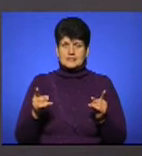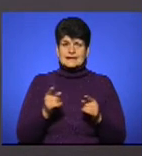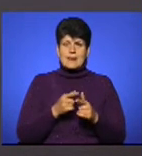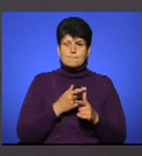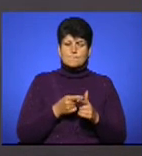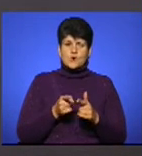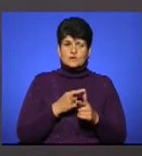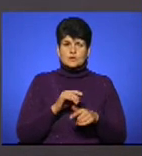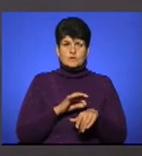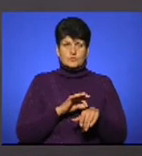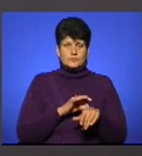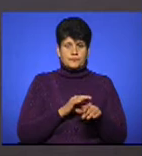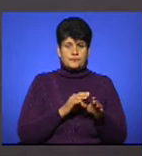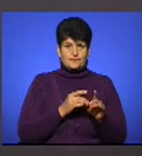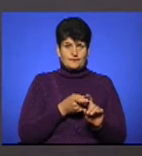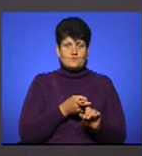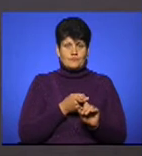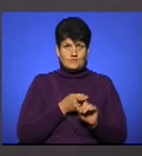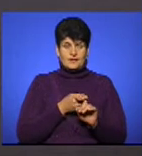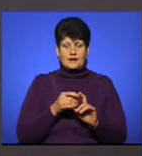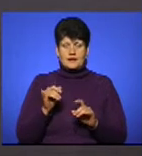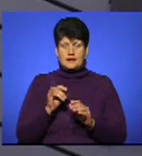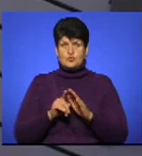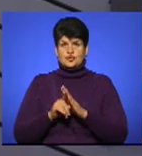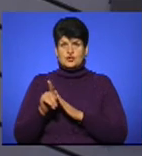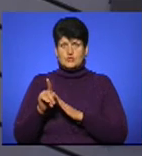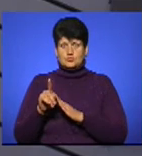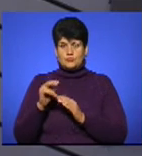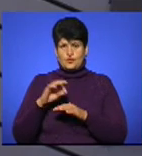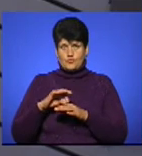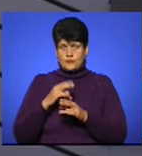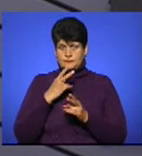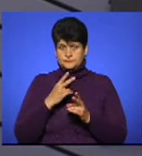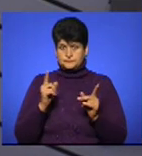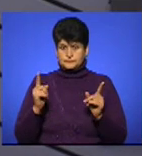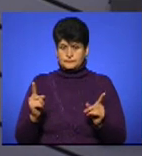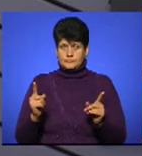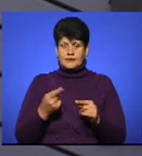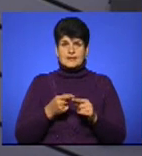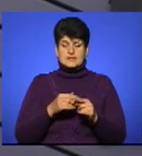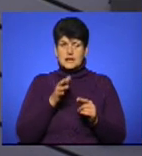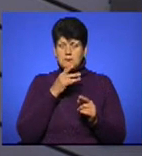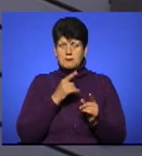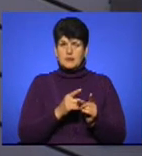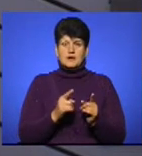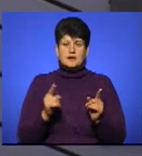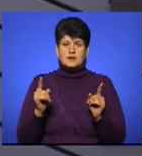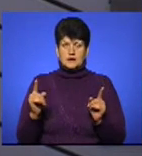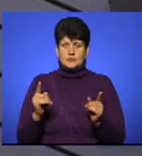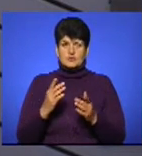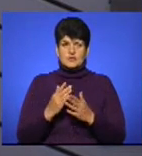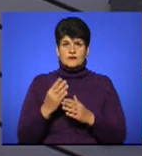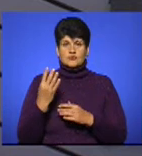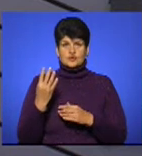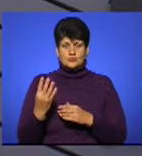інфікуванням та, власне, початком проявів. І цей інкубаційний період, він становить від